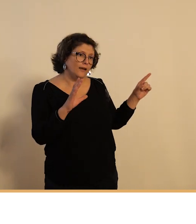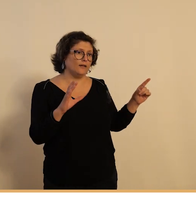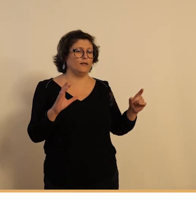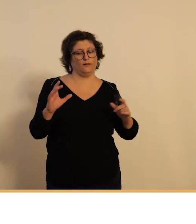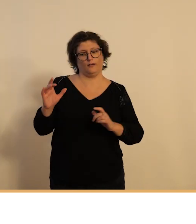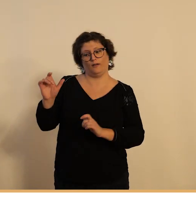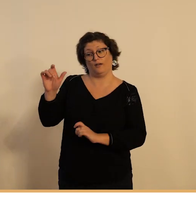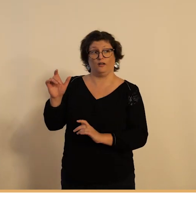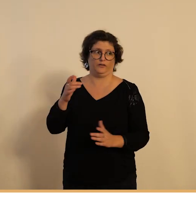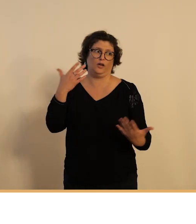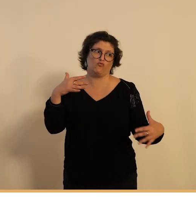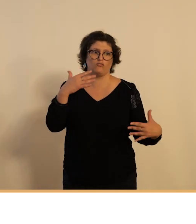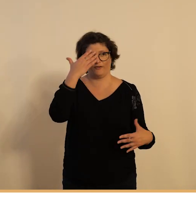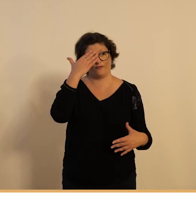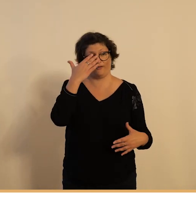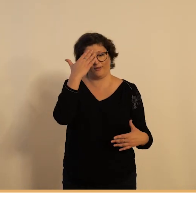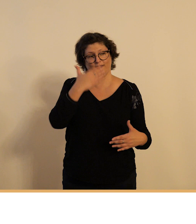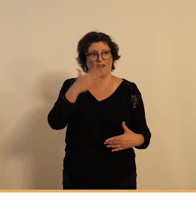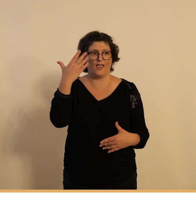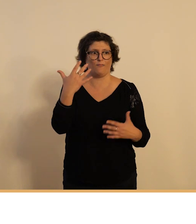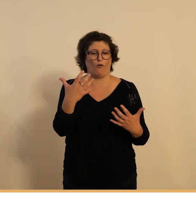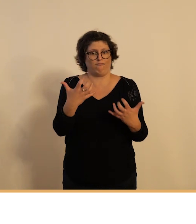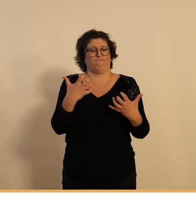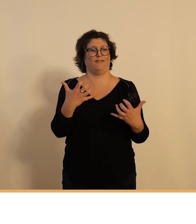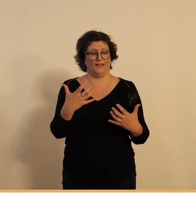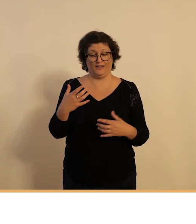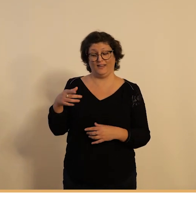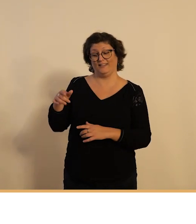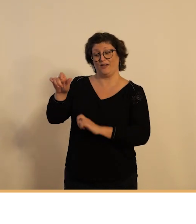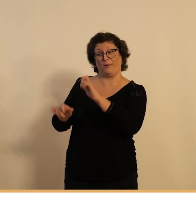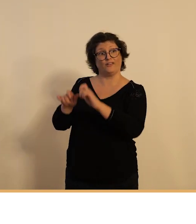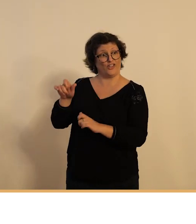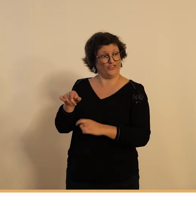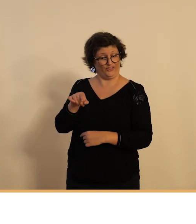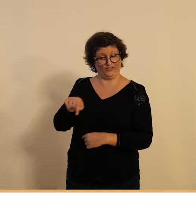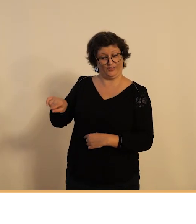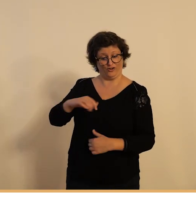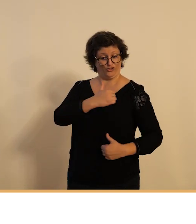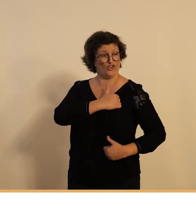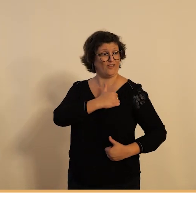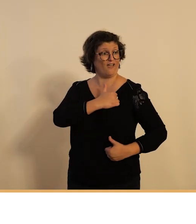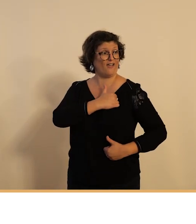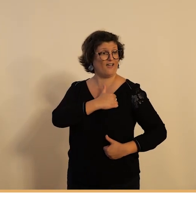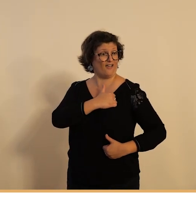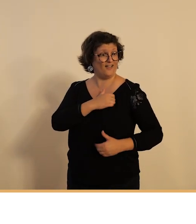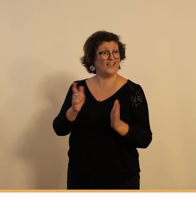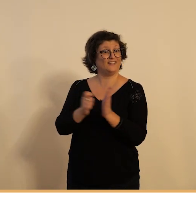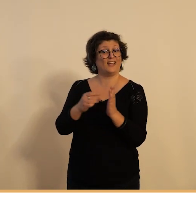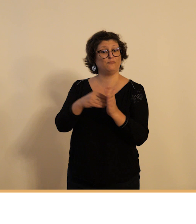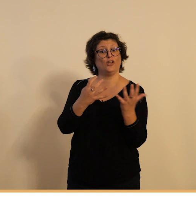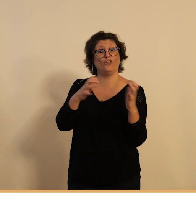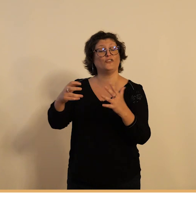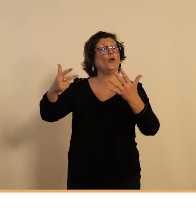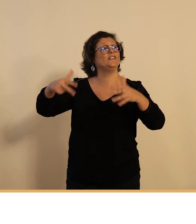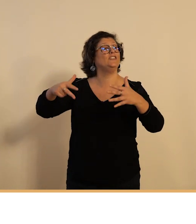'est historique c'est symbolique c'est le départ des soldats en 1918